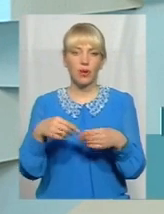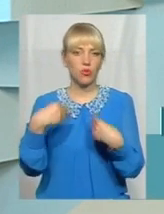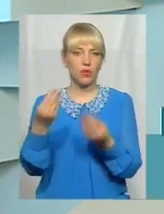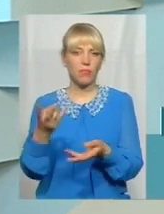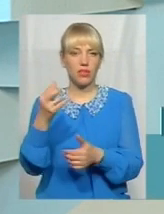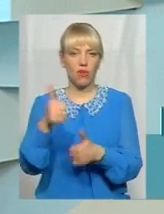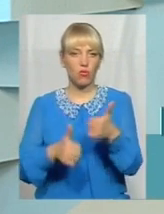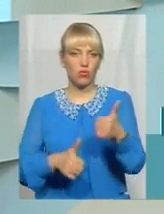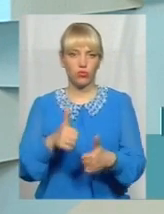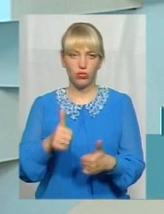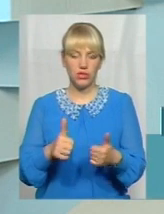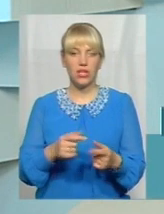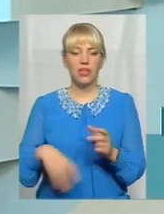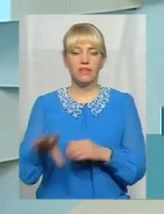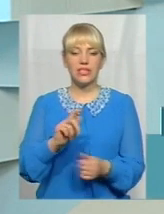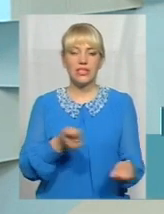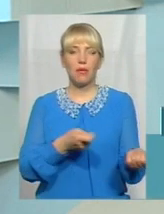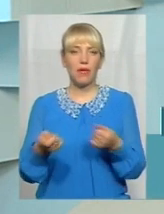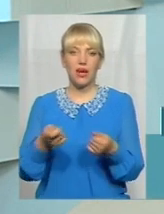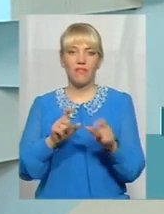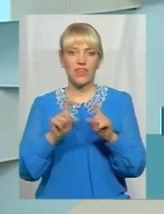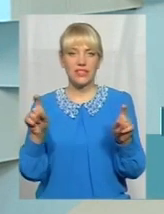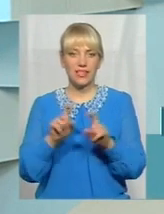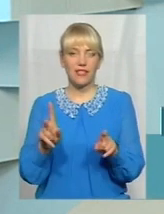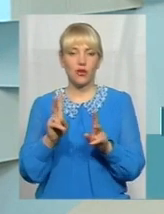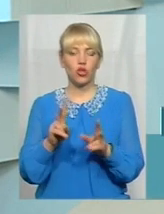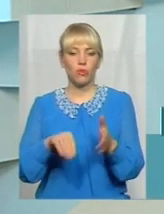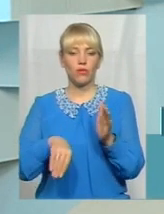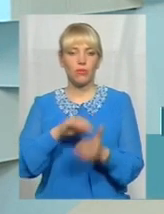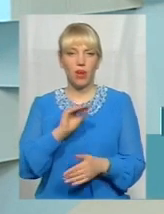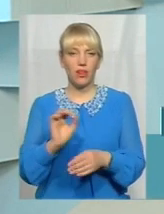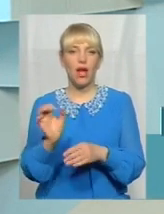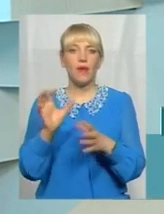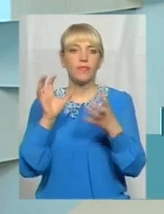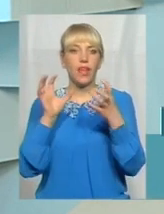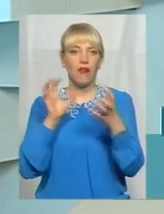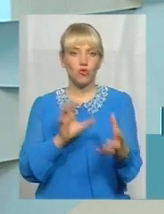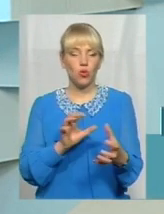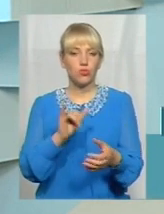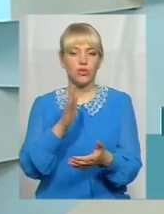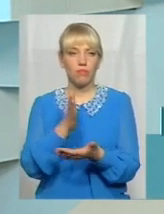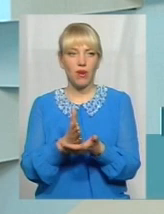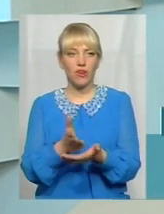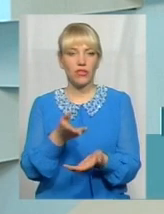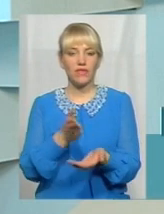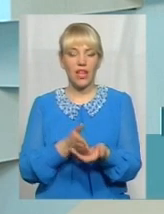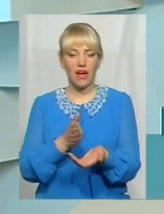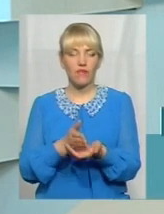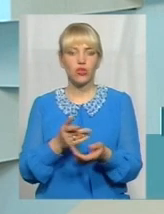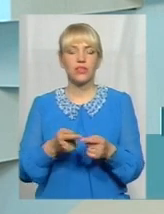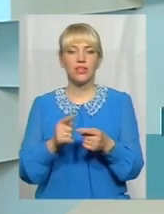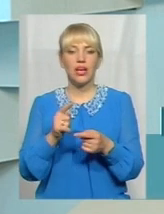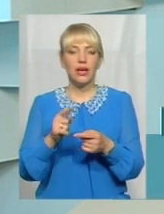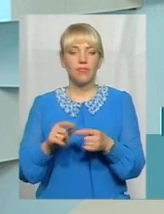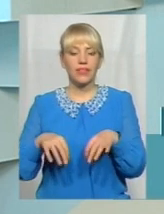конкурсі. Всі перевізники, які придбали автобуси і мають в наявності транспортні засоби,